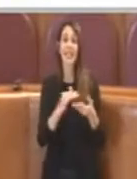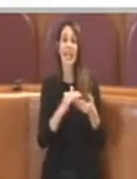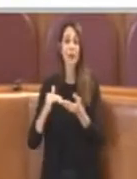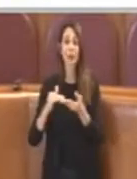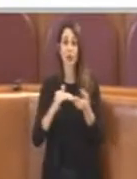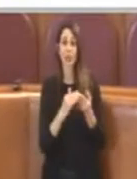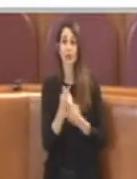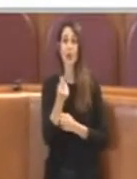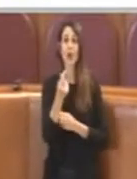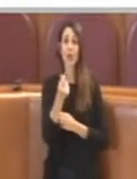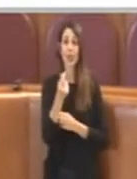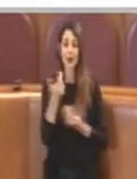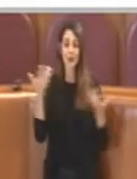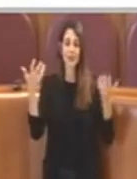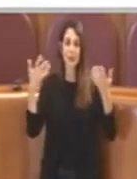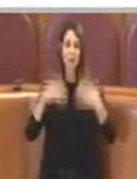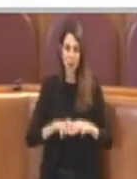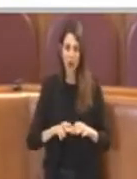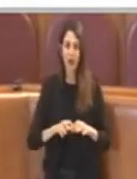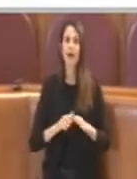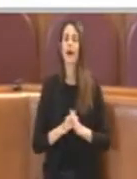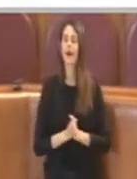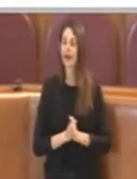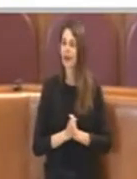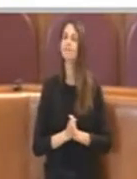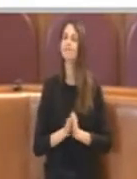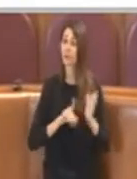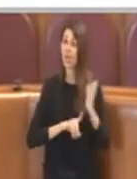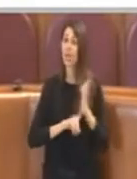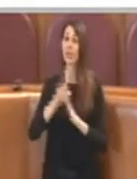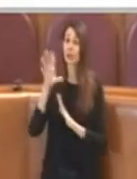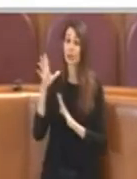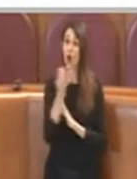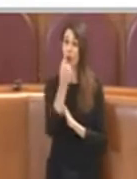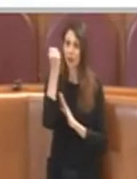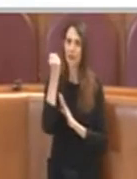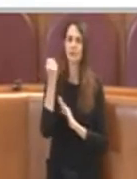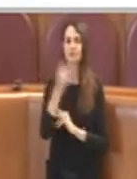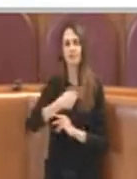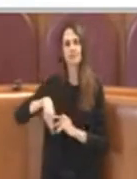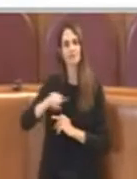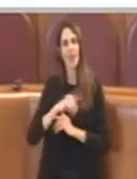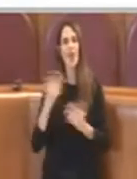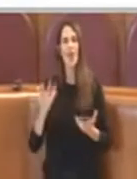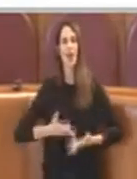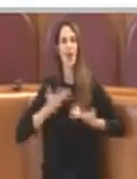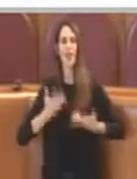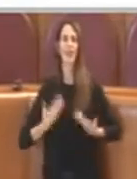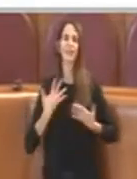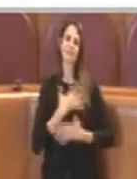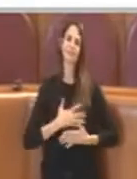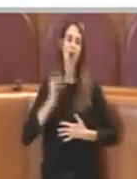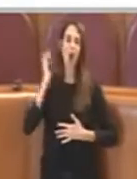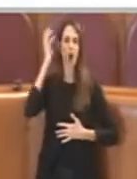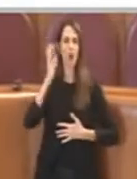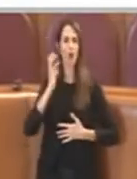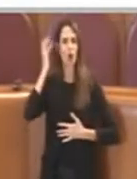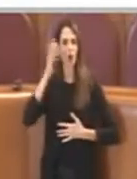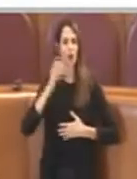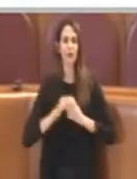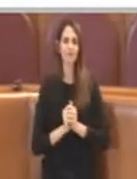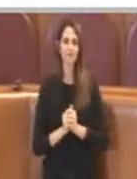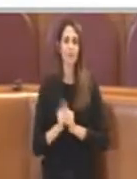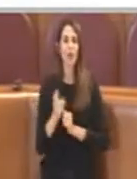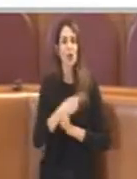costi, quindi è un risultato che già è stato ottenuto e siamo contenti e orgogliosi di questo, quindi riteniamo questa